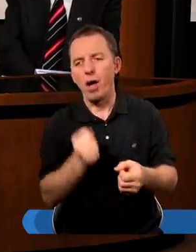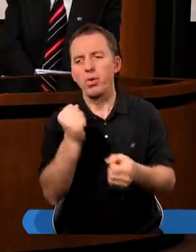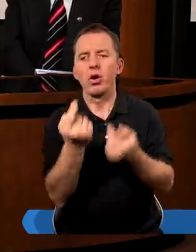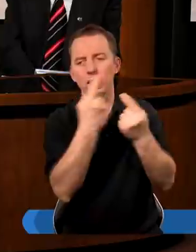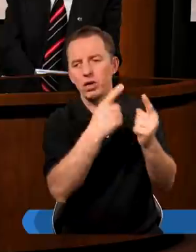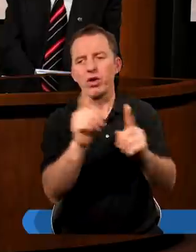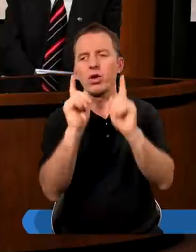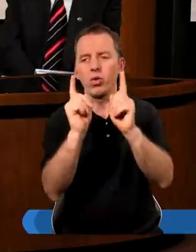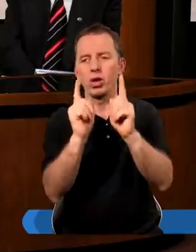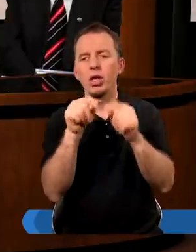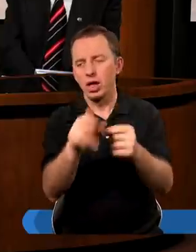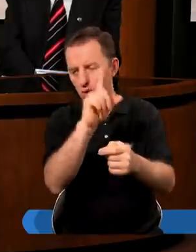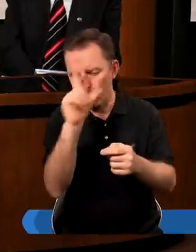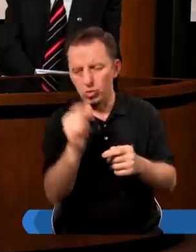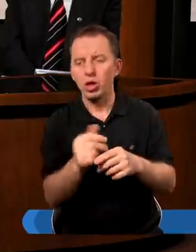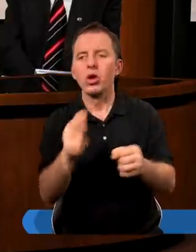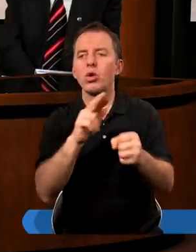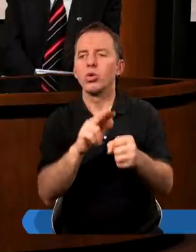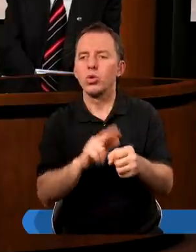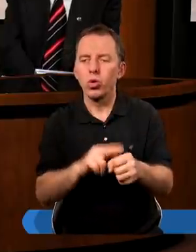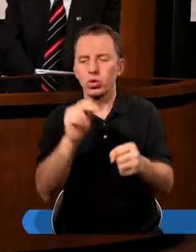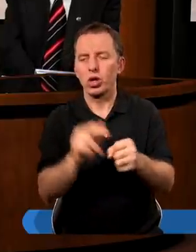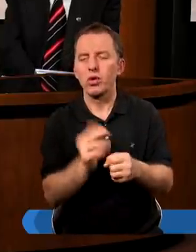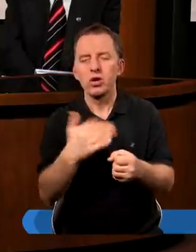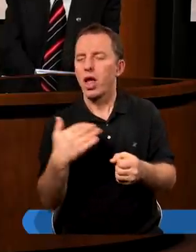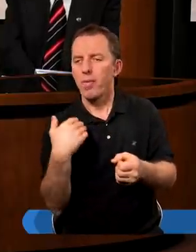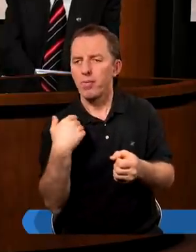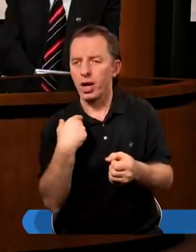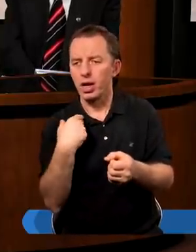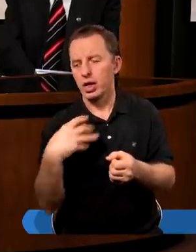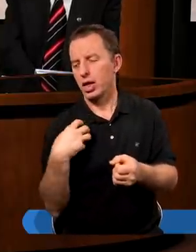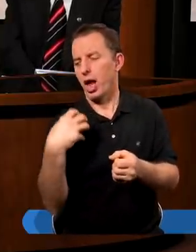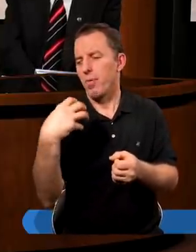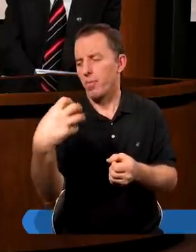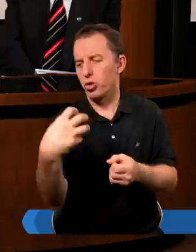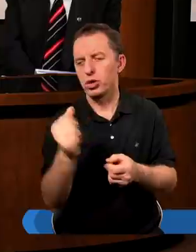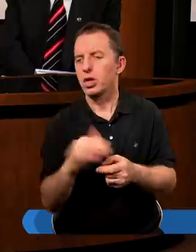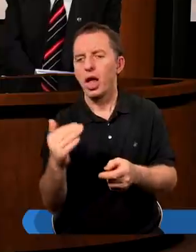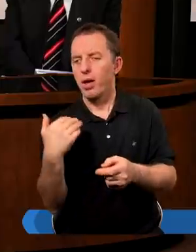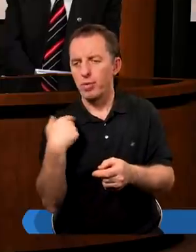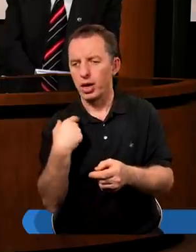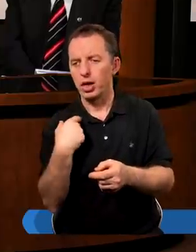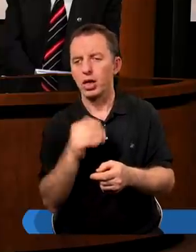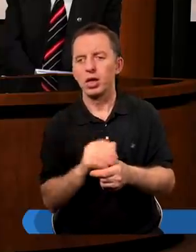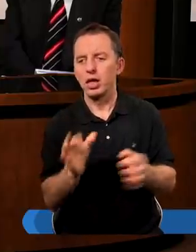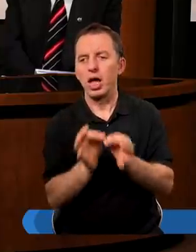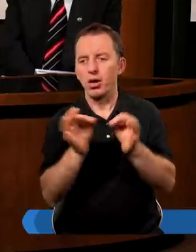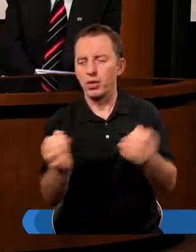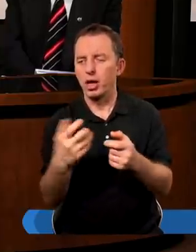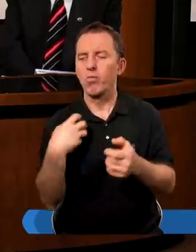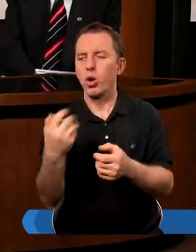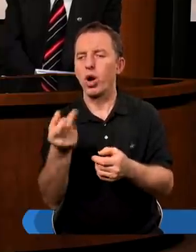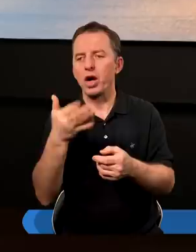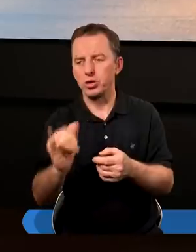Paweł zwraca uwagę tych ludzi, którzy nie byli zamożni, którzy nie byli niezmiernie